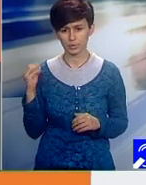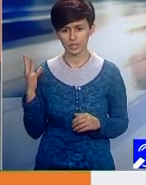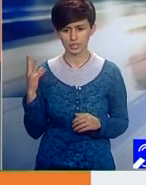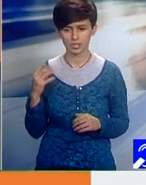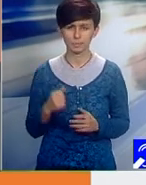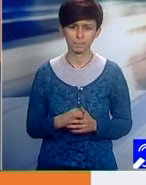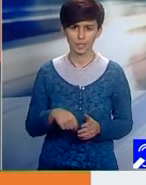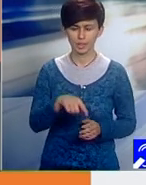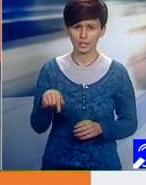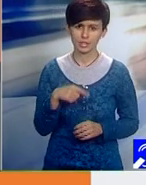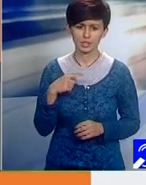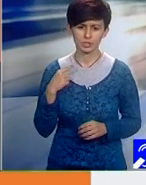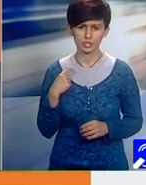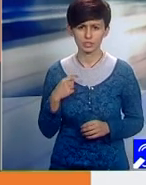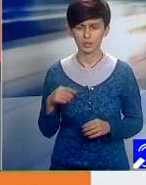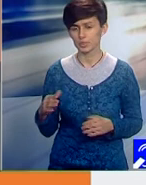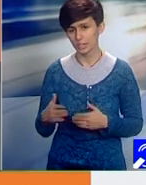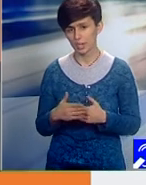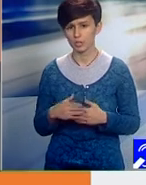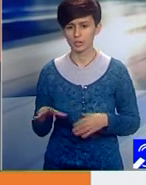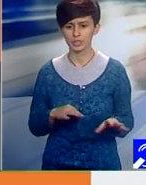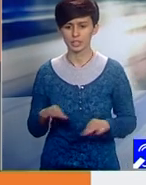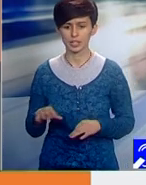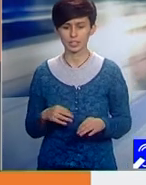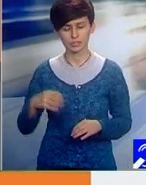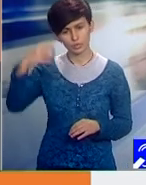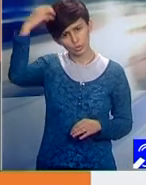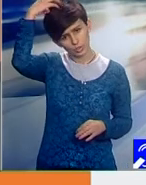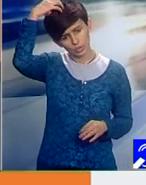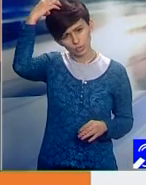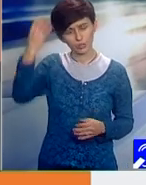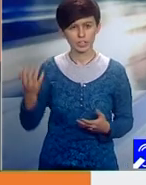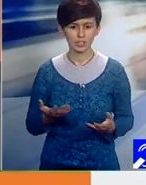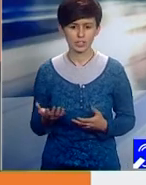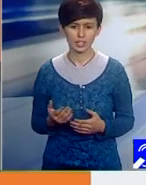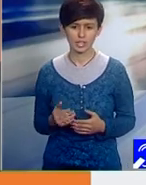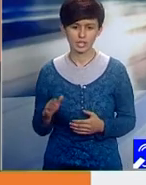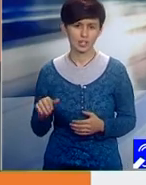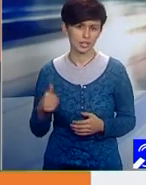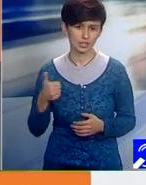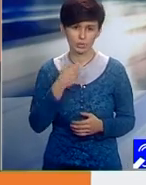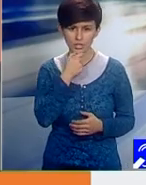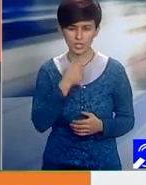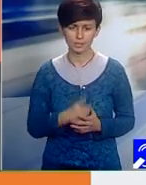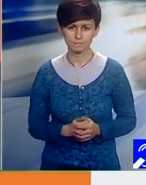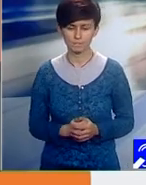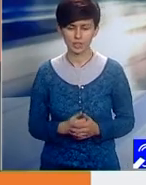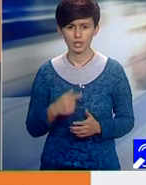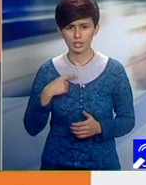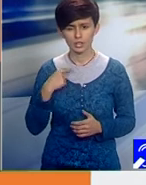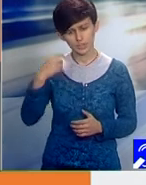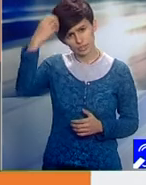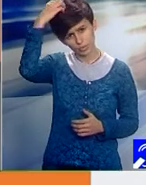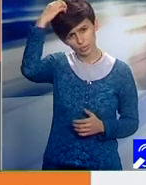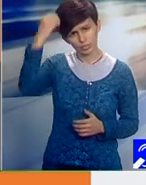Suntem, într-adevăr, în prag de alegeri, cu un guvern care a împlinit abia un an. Un guvern și cu